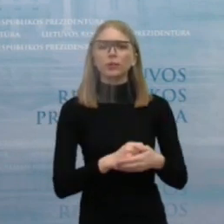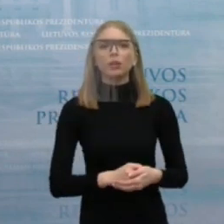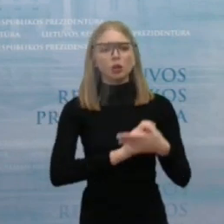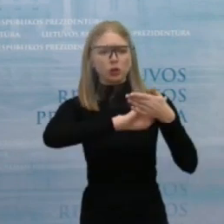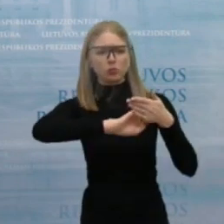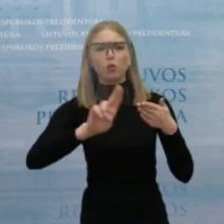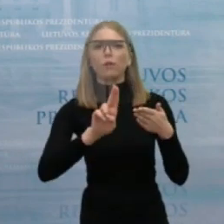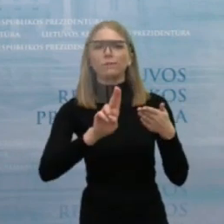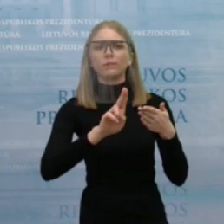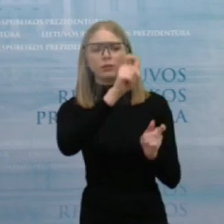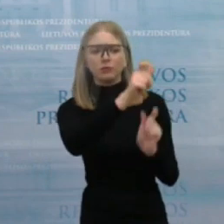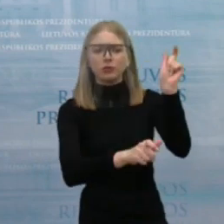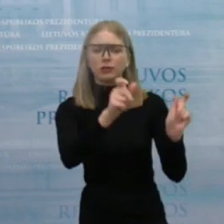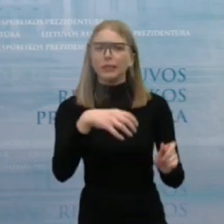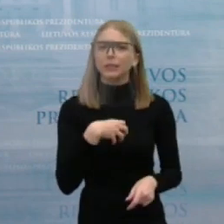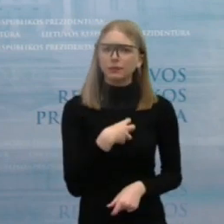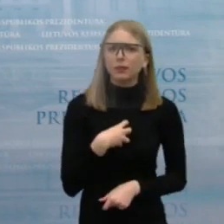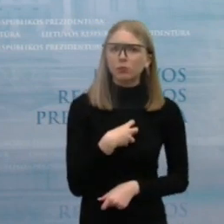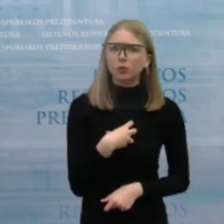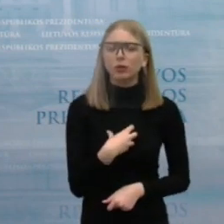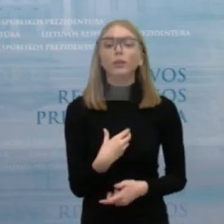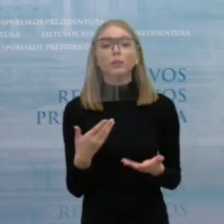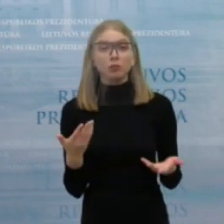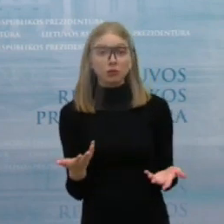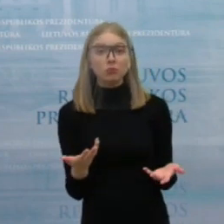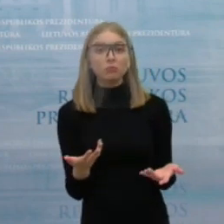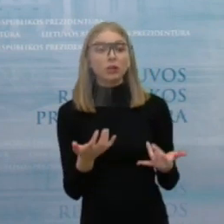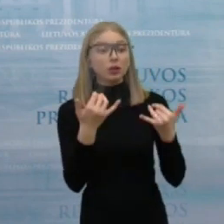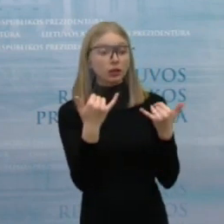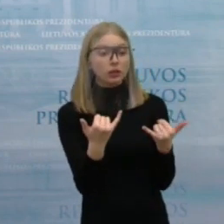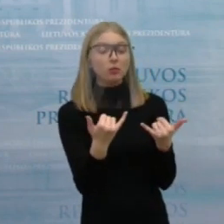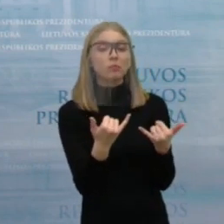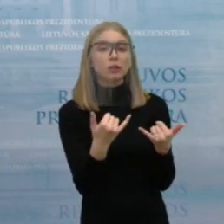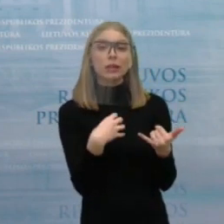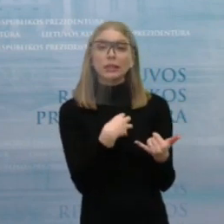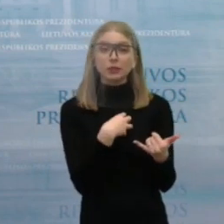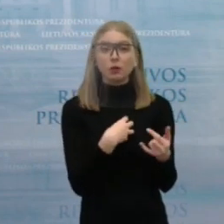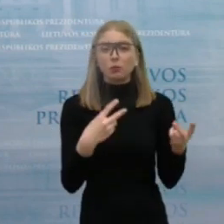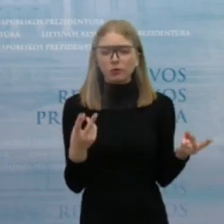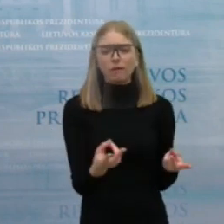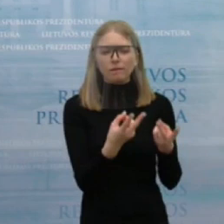tie reikalavimai niekur nedingo ir kaip tik, na,